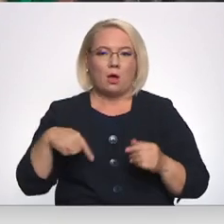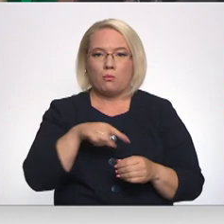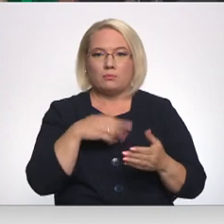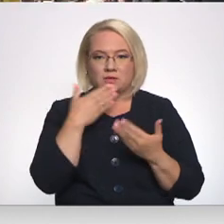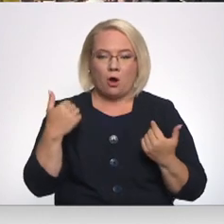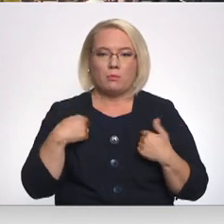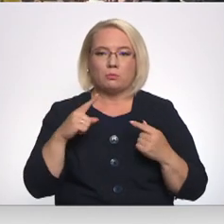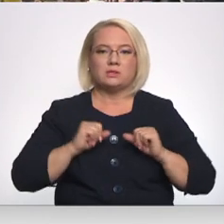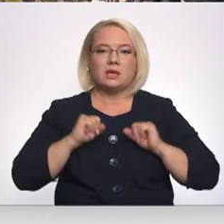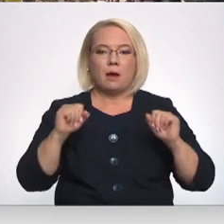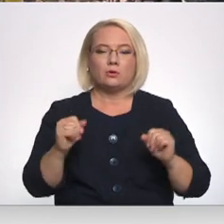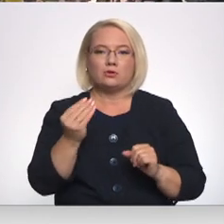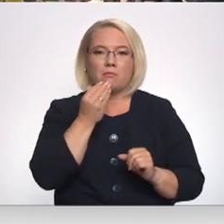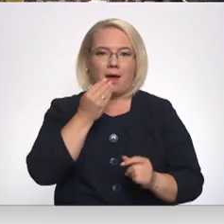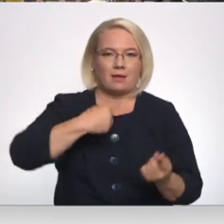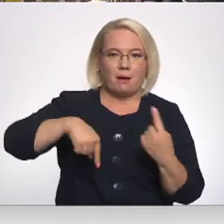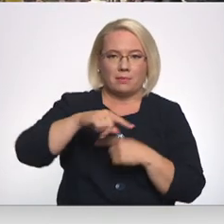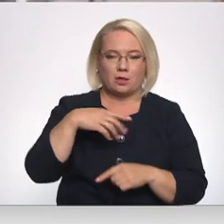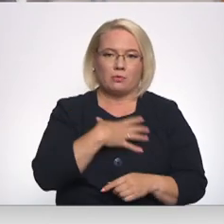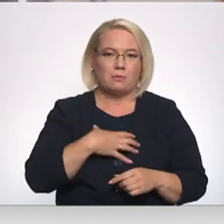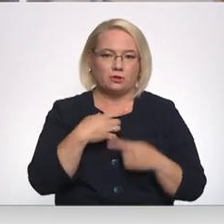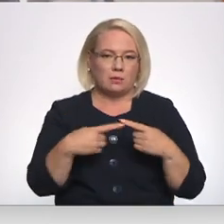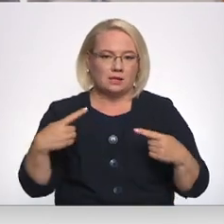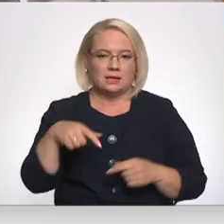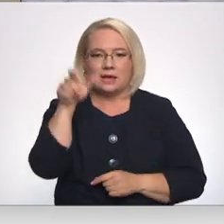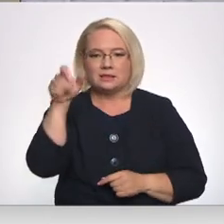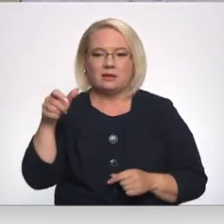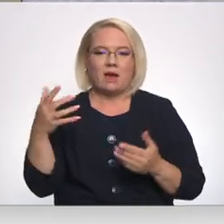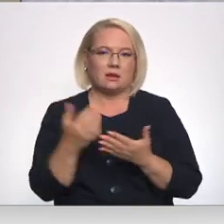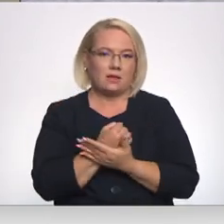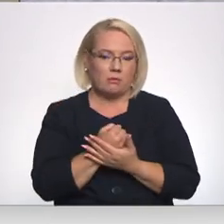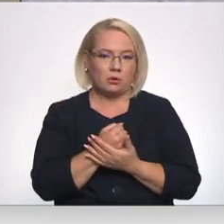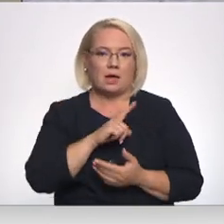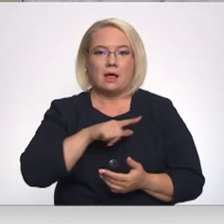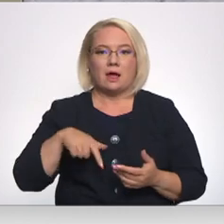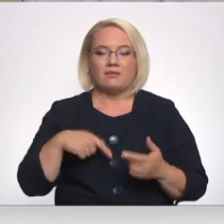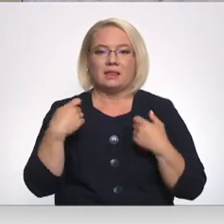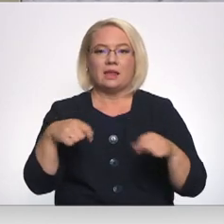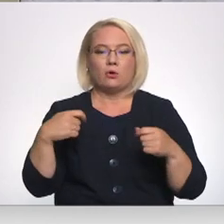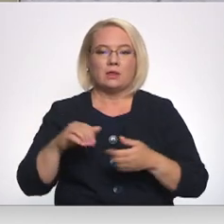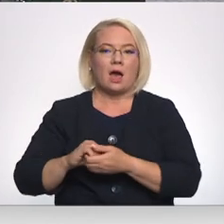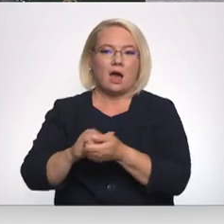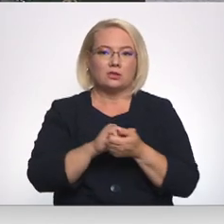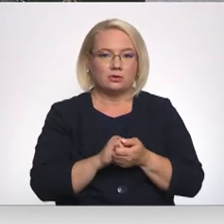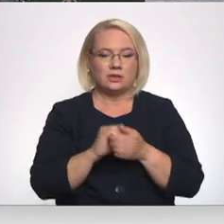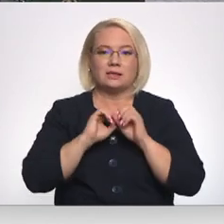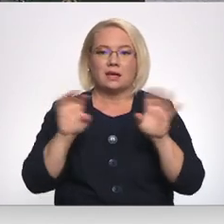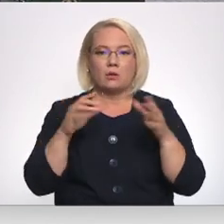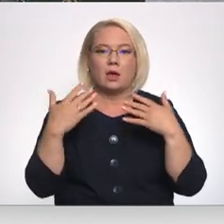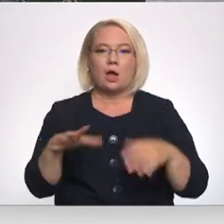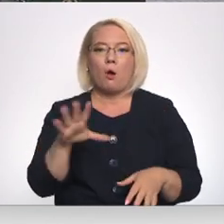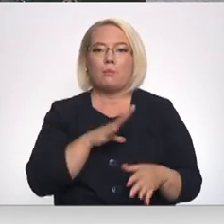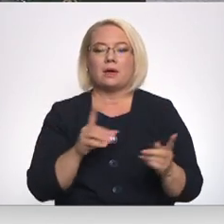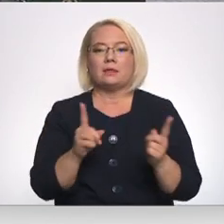jānodrošina pārtikas aprit un nepieciešamās pēc, lai cilvēkiem būtu pieejams. Latvijas Tirgotāja asociācijā arī skaidro, ka jau bija